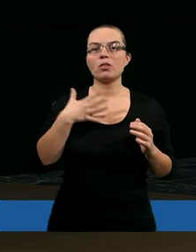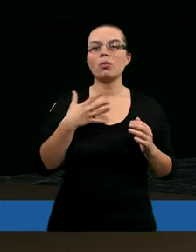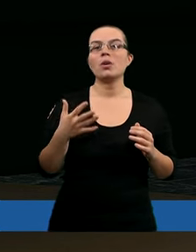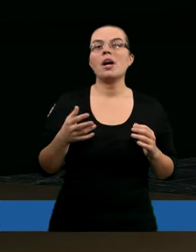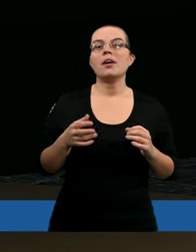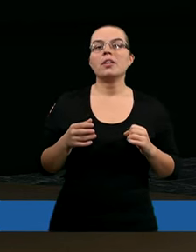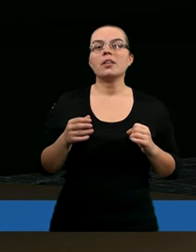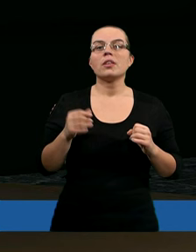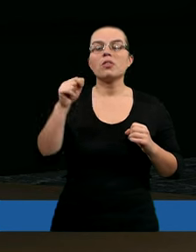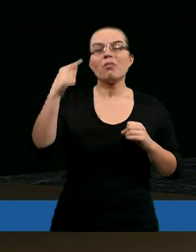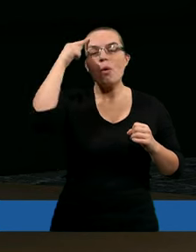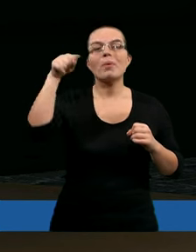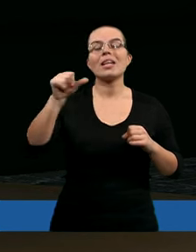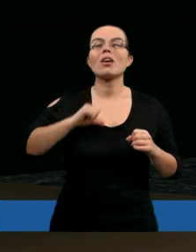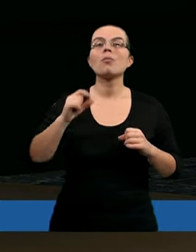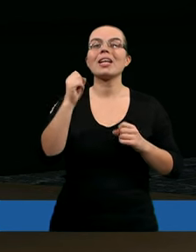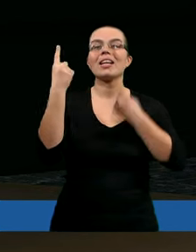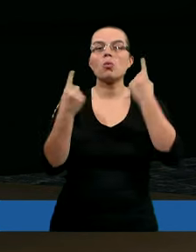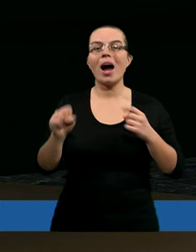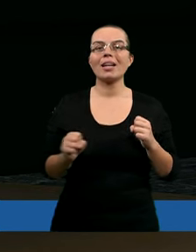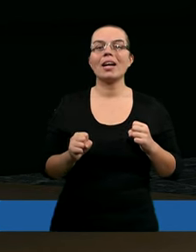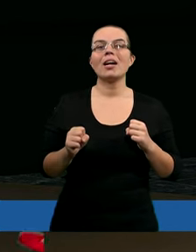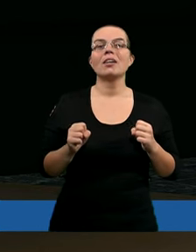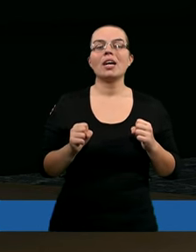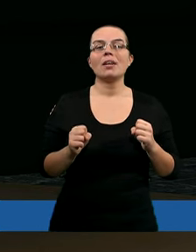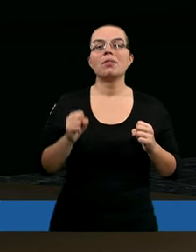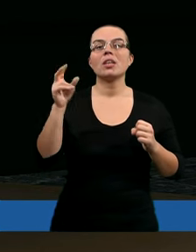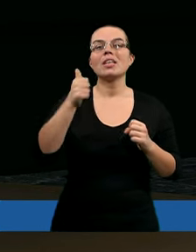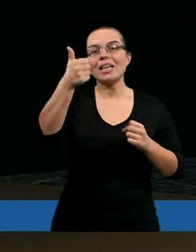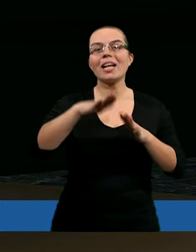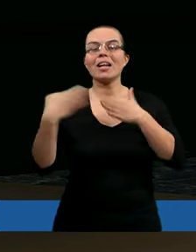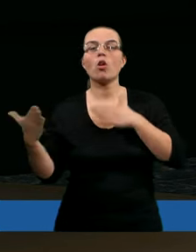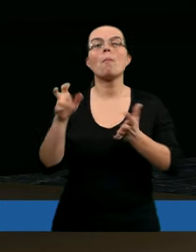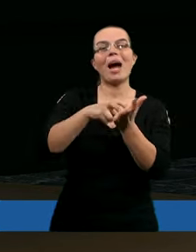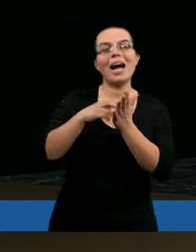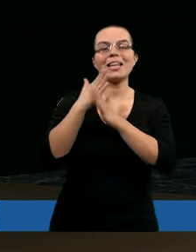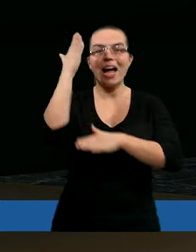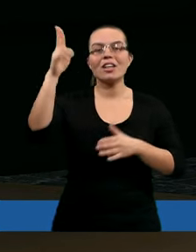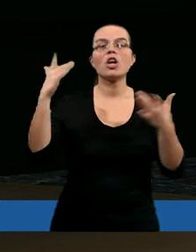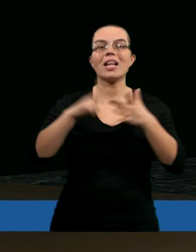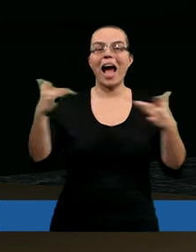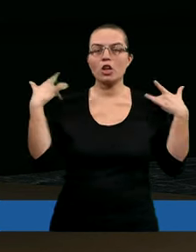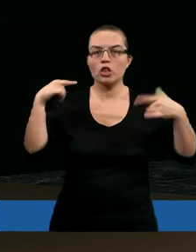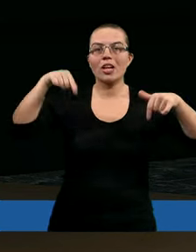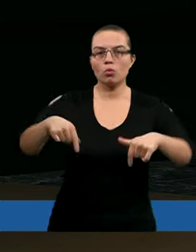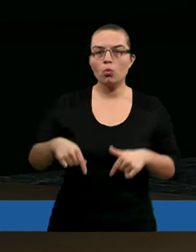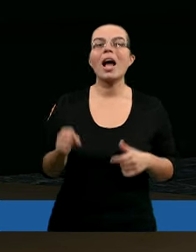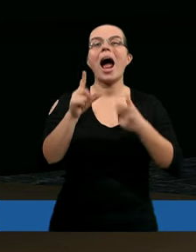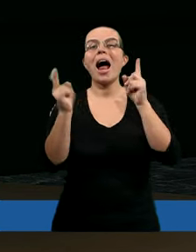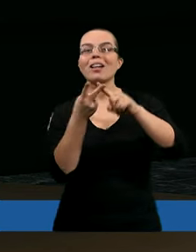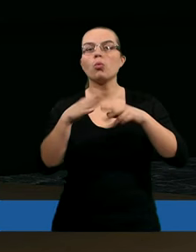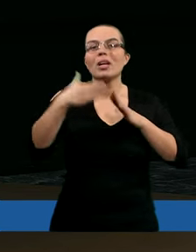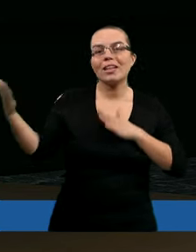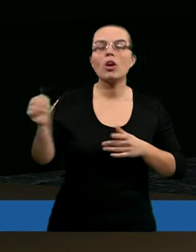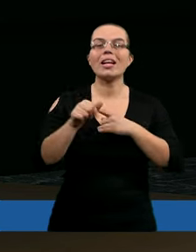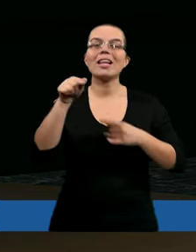Przypomina mi się tutaj, czyli jakby jest taka dwie strony nadziei. Z jednej strony brak nadziei na życie tutaj już dalej. Ale z drugiej strony